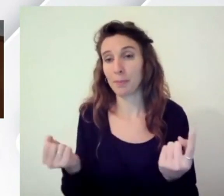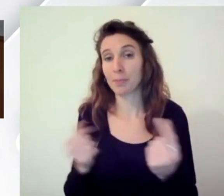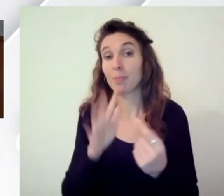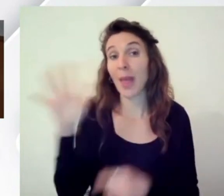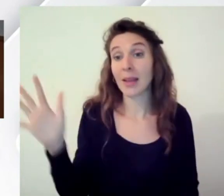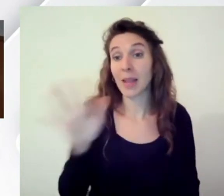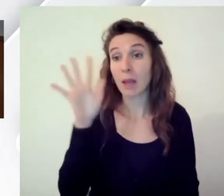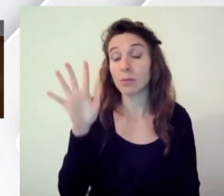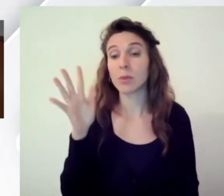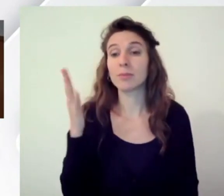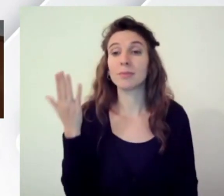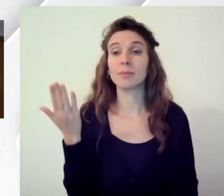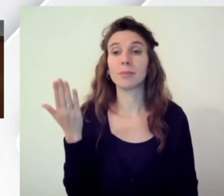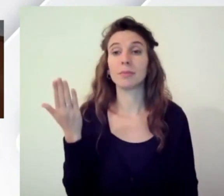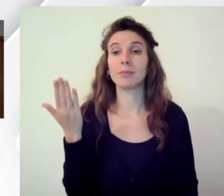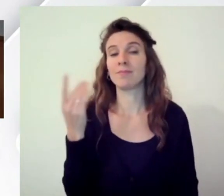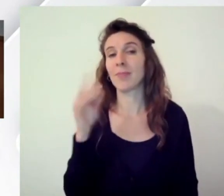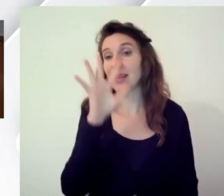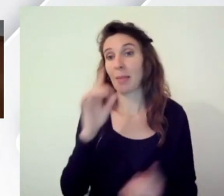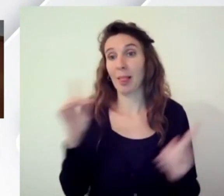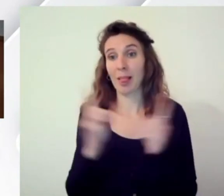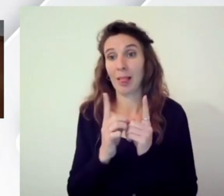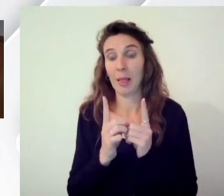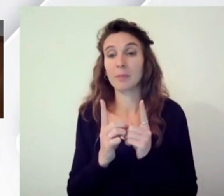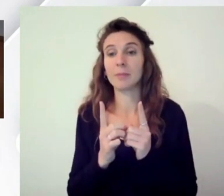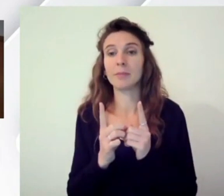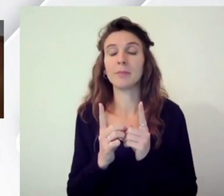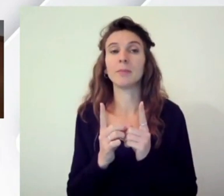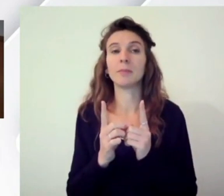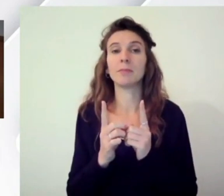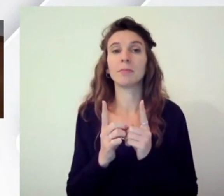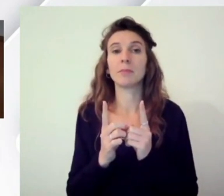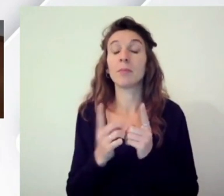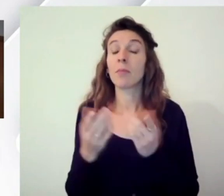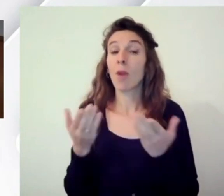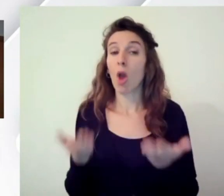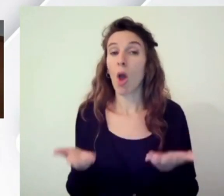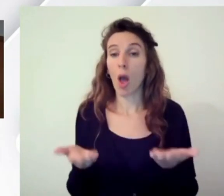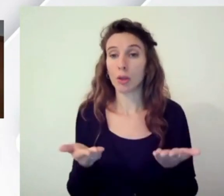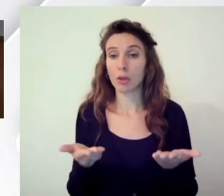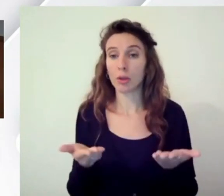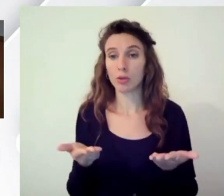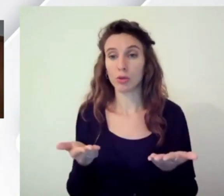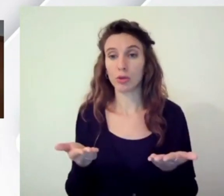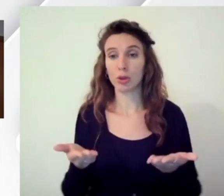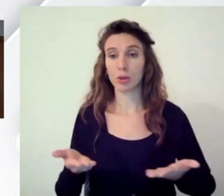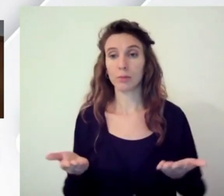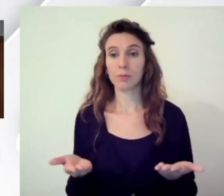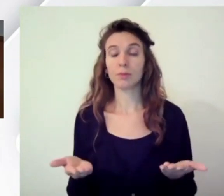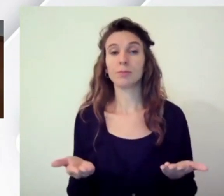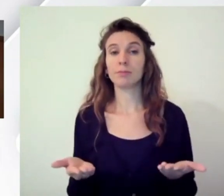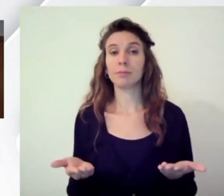esempio un esempio molto breve per dare un'idea del problema ad oggi nei sistemi mobile